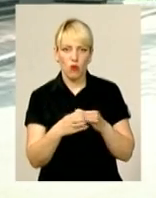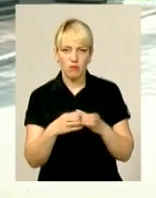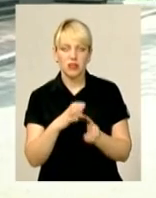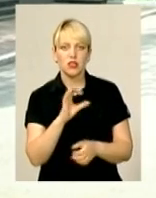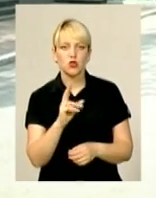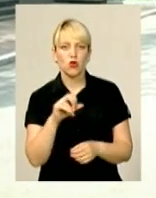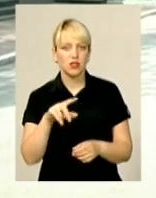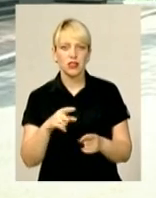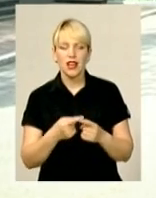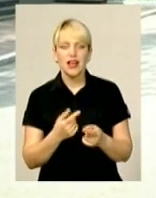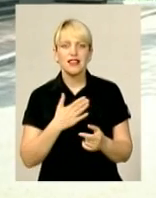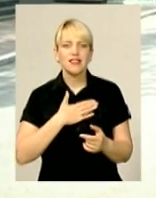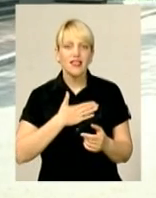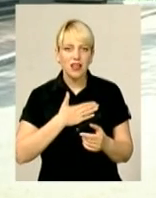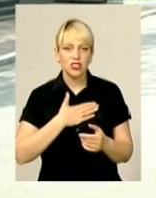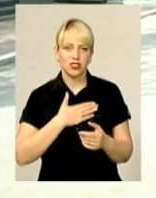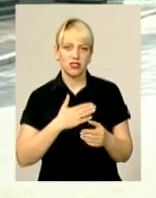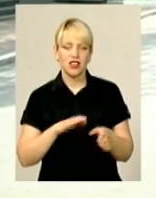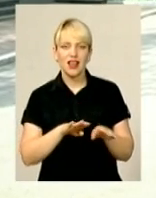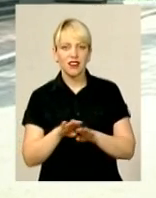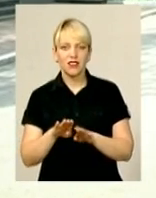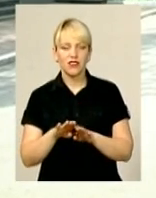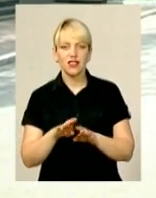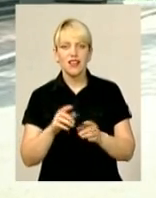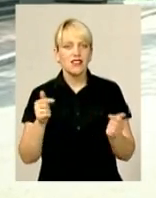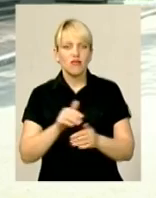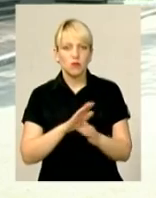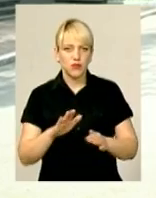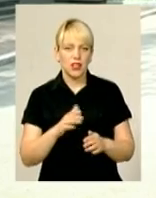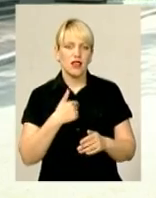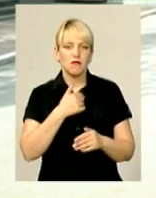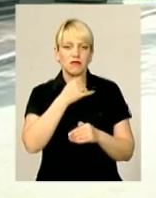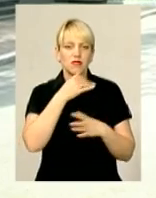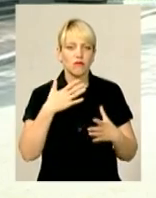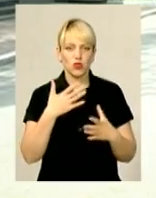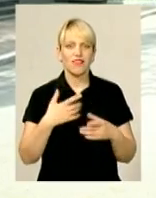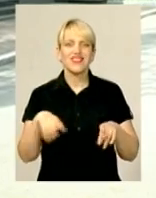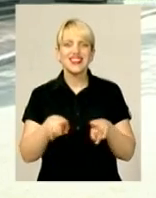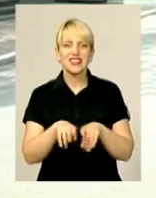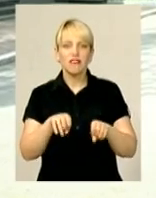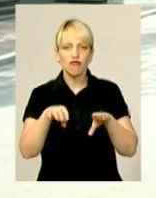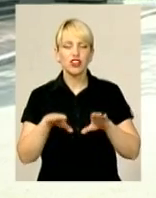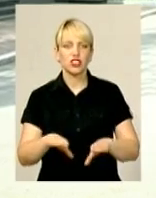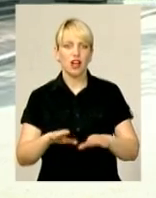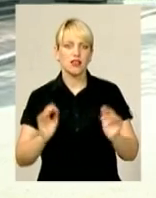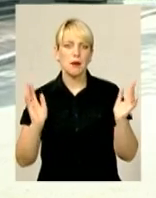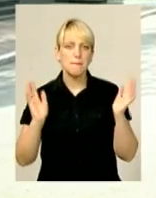жаль, не відповідають рівню нашому рівню. Ми не можемо в таких вирішальних матчах